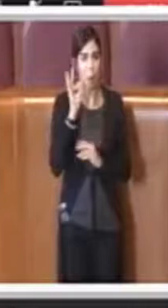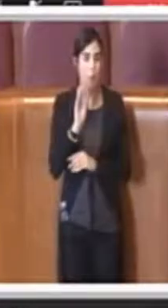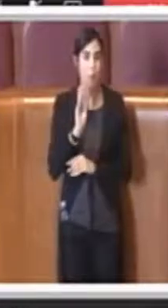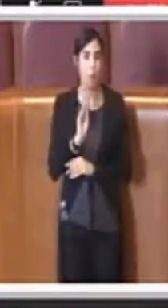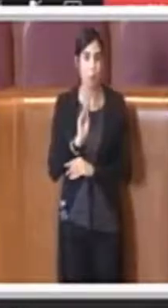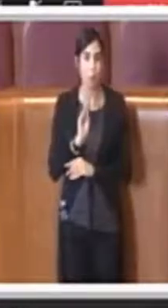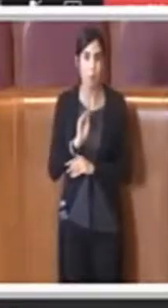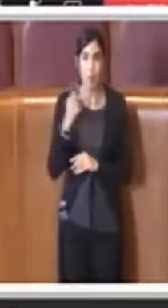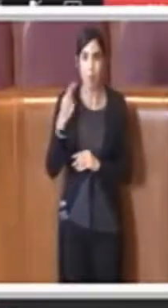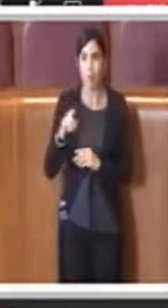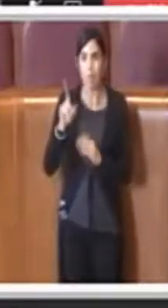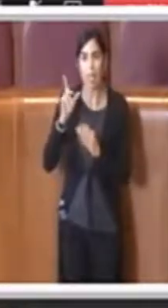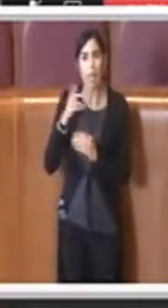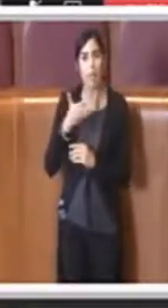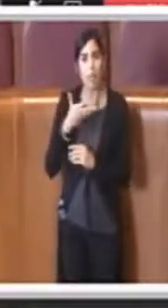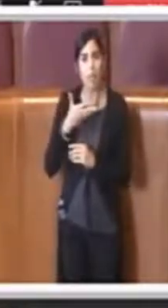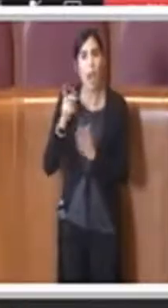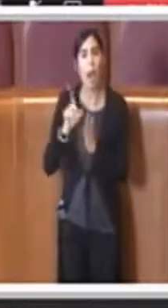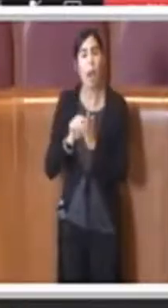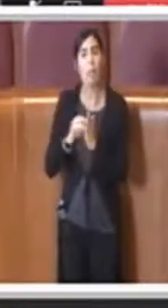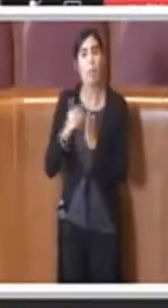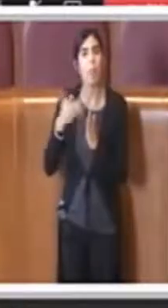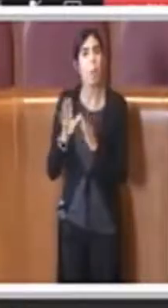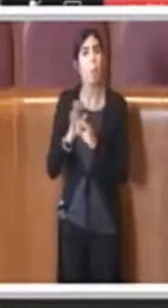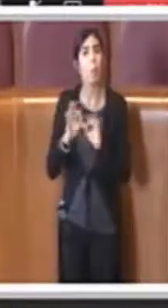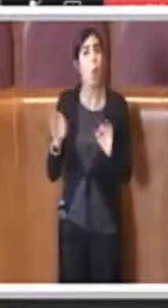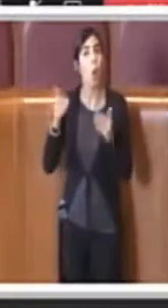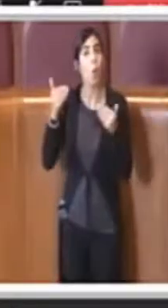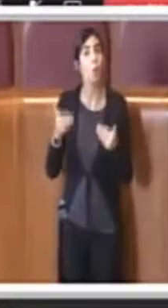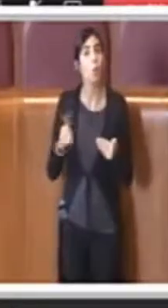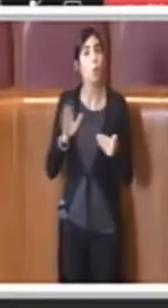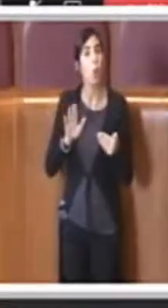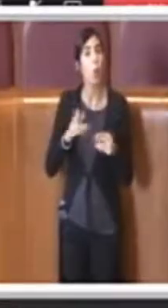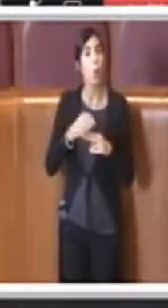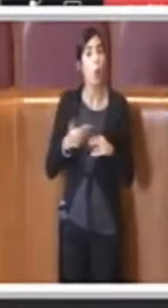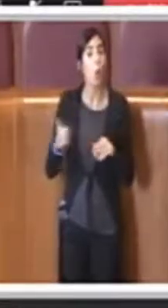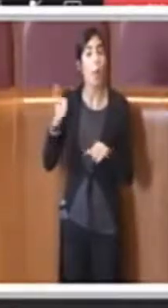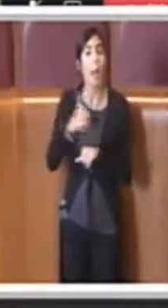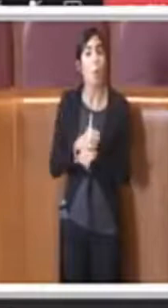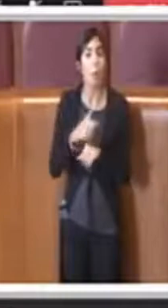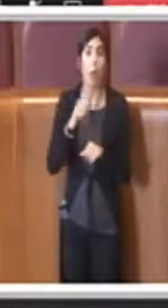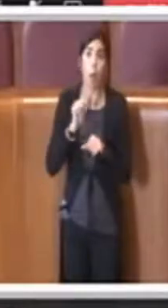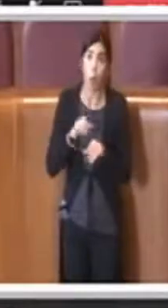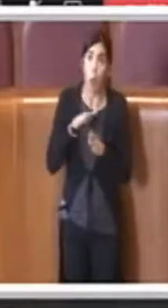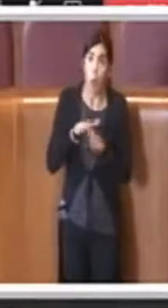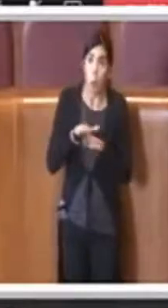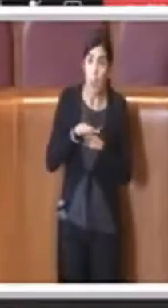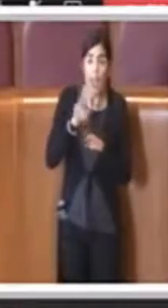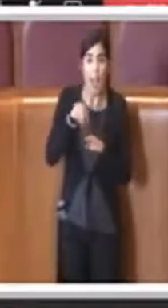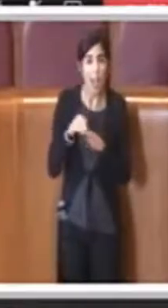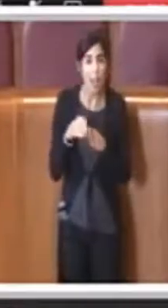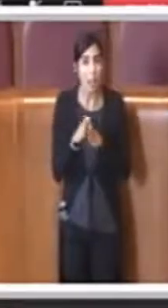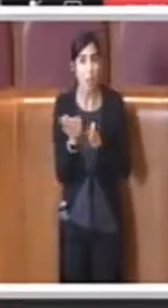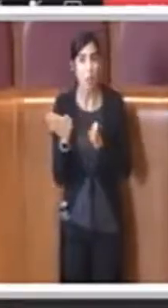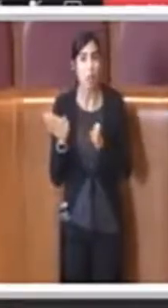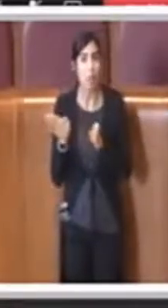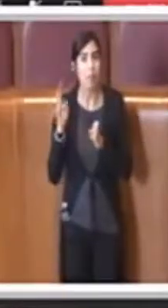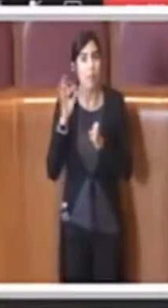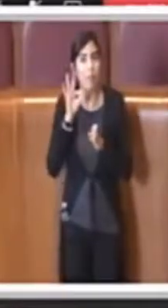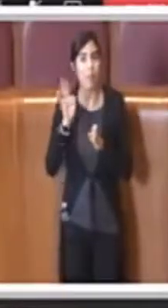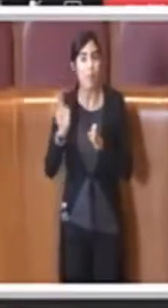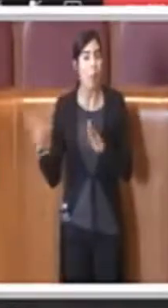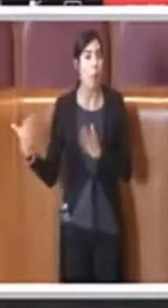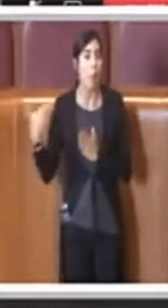di un applicativo già detenuto dalla Roma Capitale ed estenderlo per le petizioni, per le